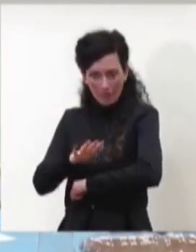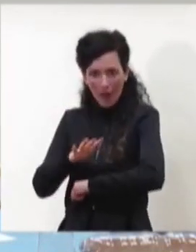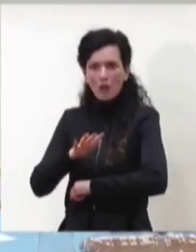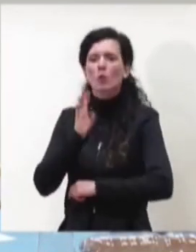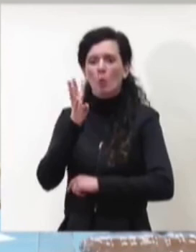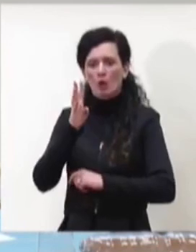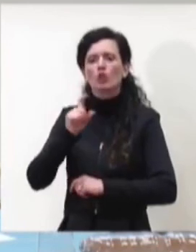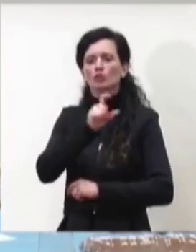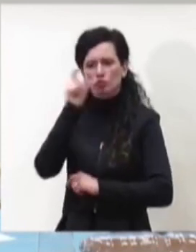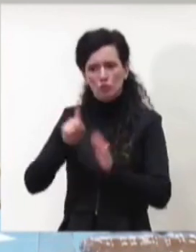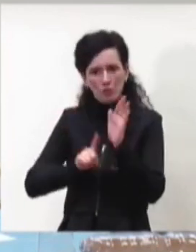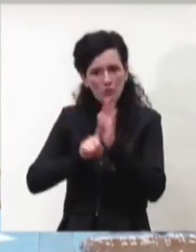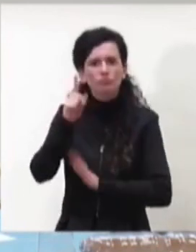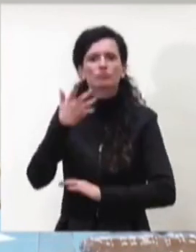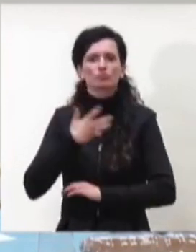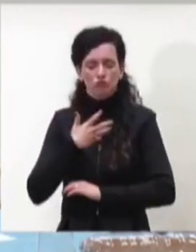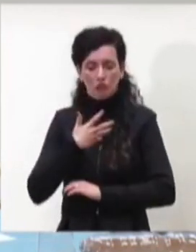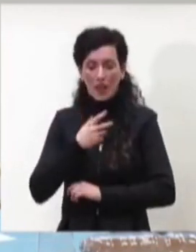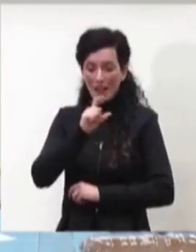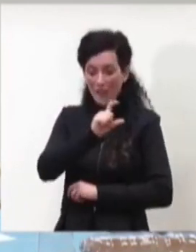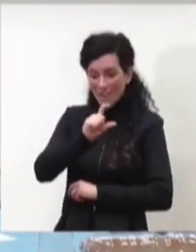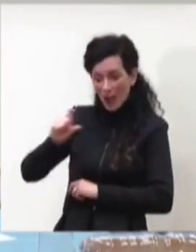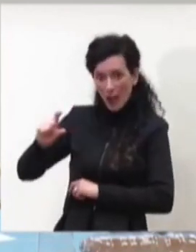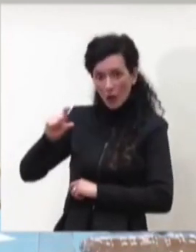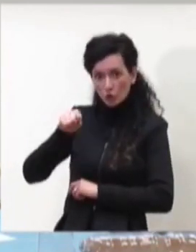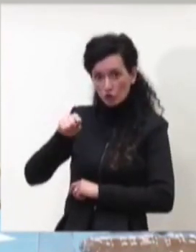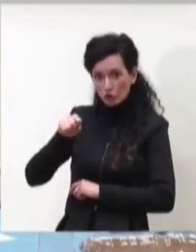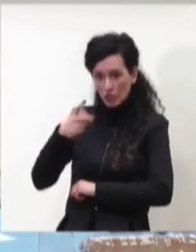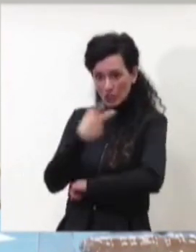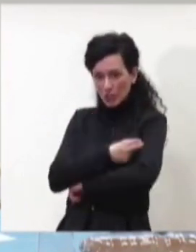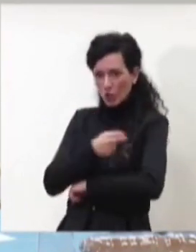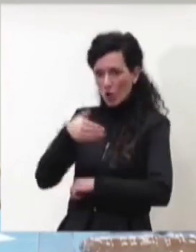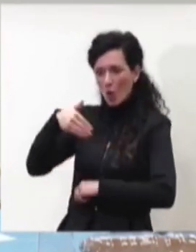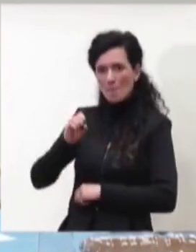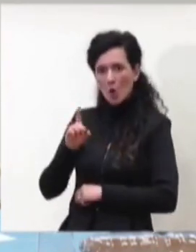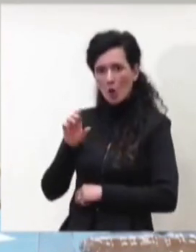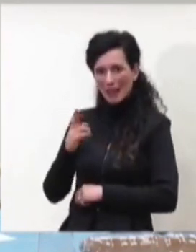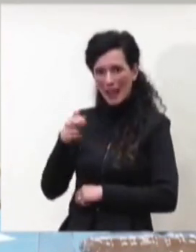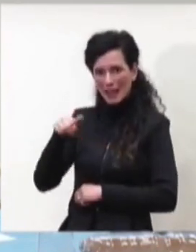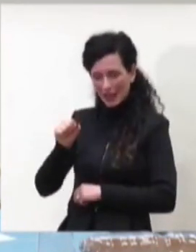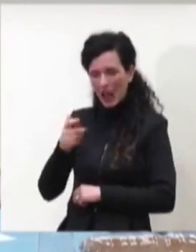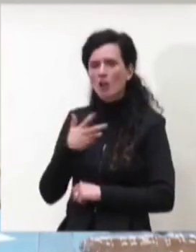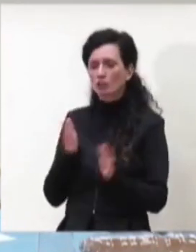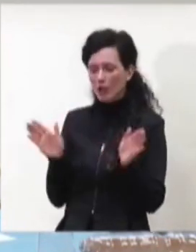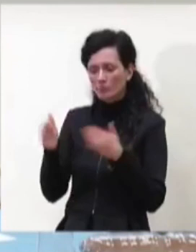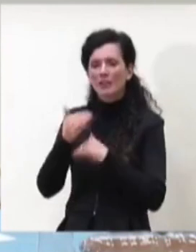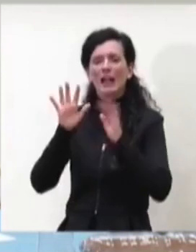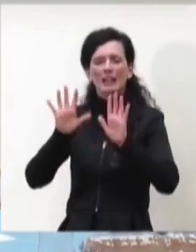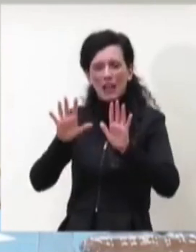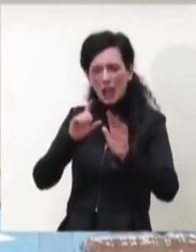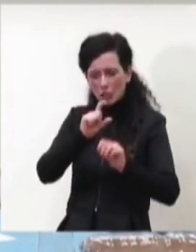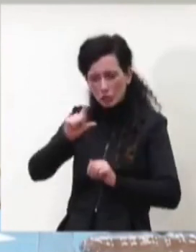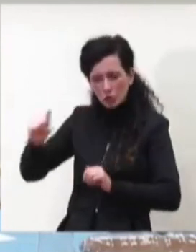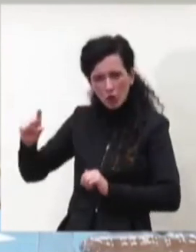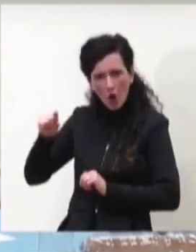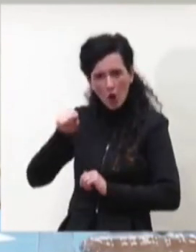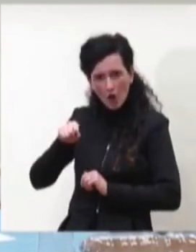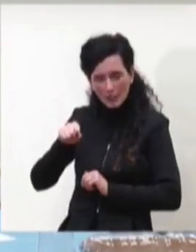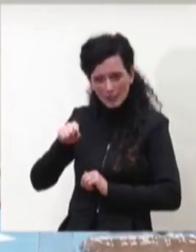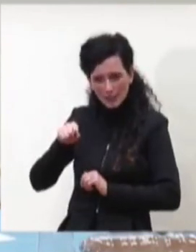vaccino moderna sono ottenibili 10 dosi e quello che lo diversifica